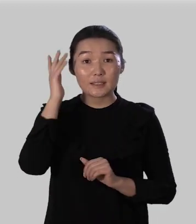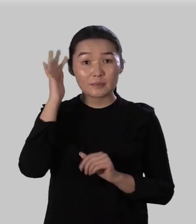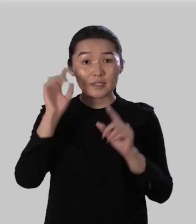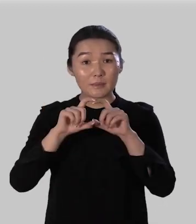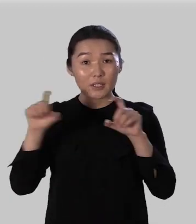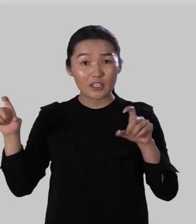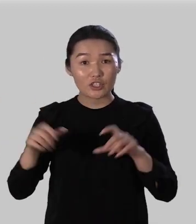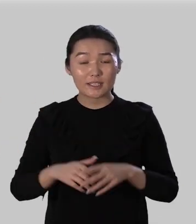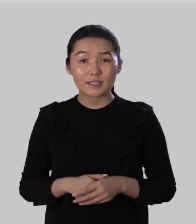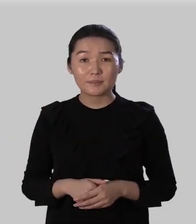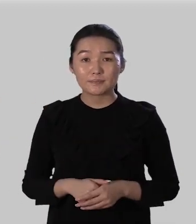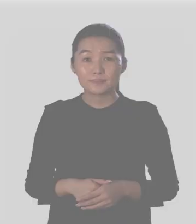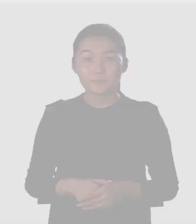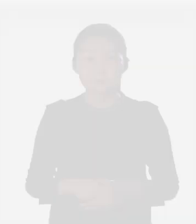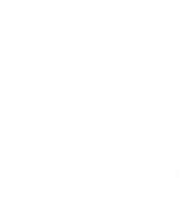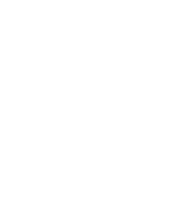смысла предложений